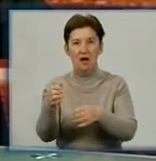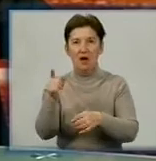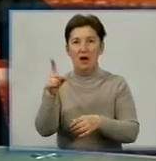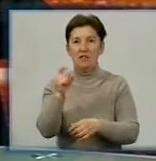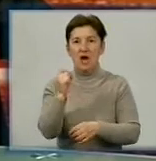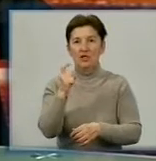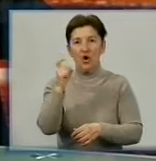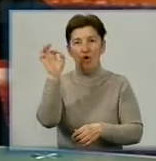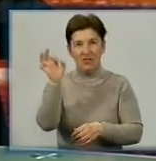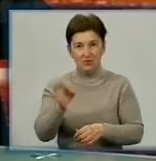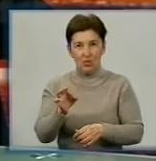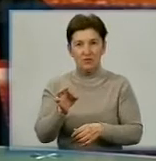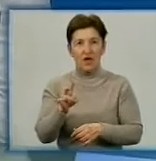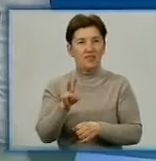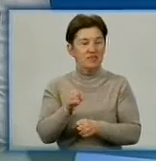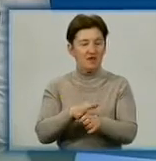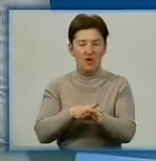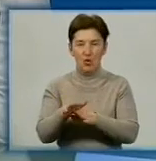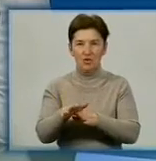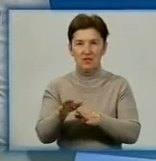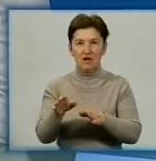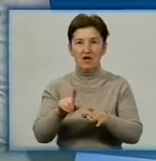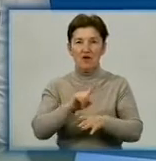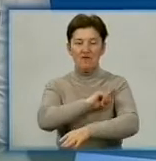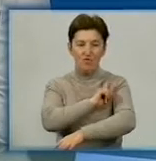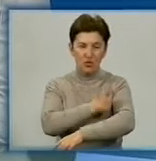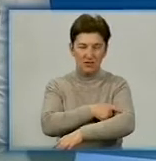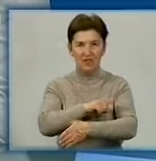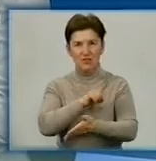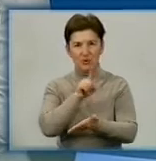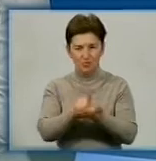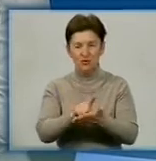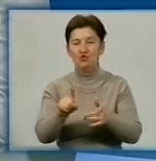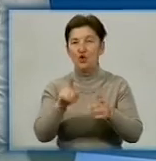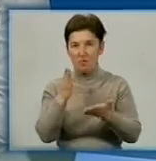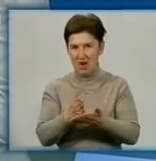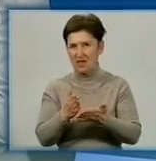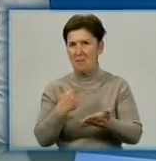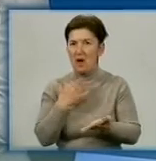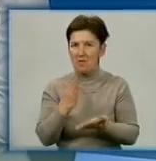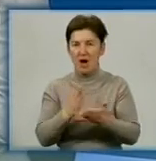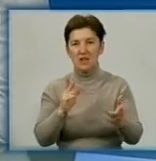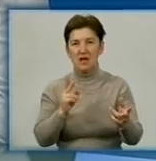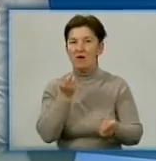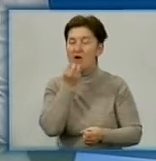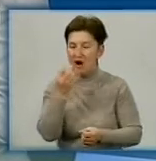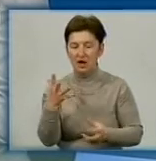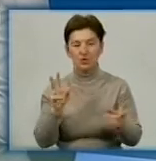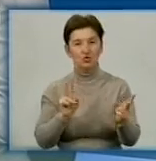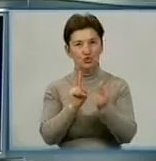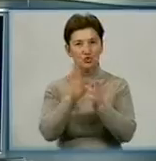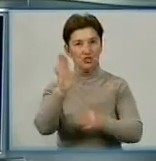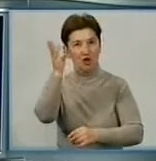навіть на половину ті свої можливості і функцію, яку мало б. Тому ми мали гарну зустріч як в